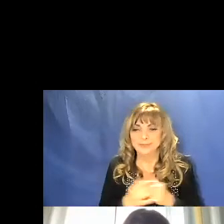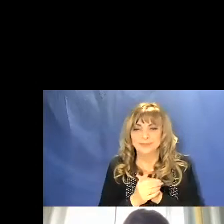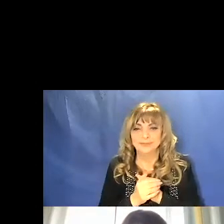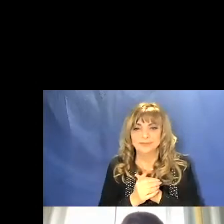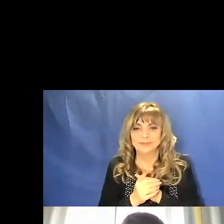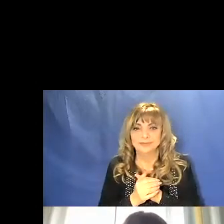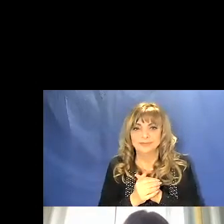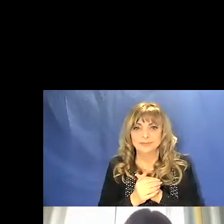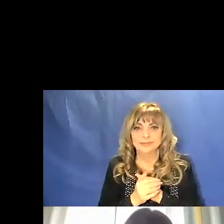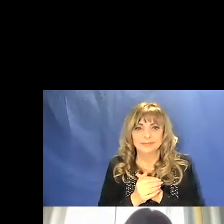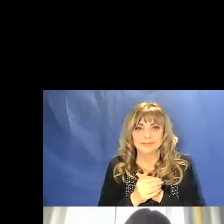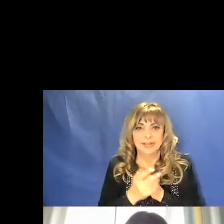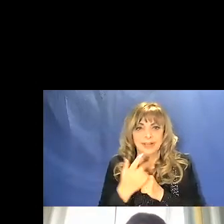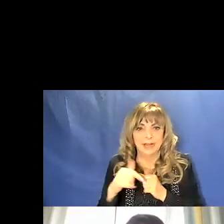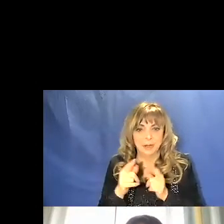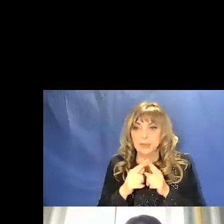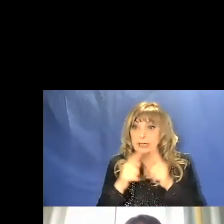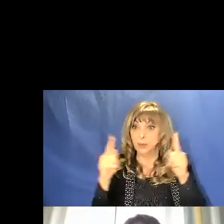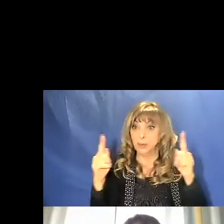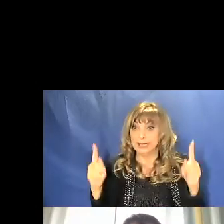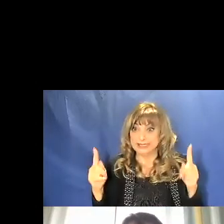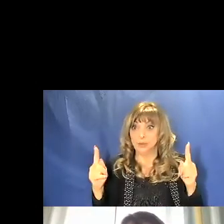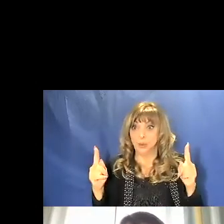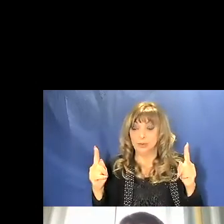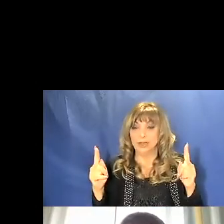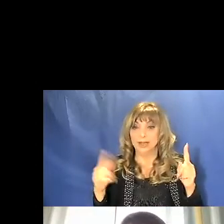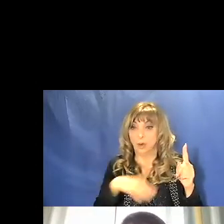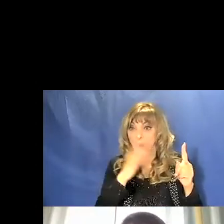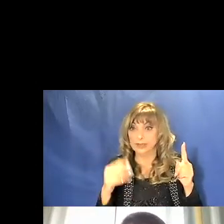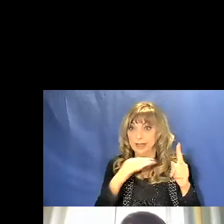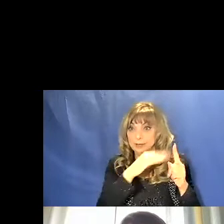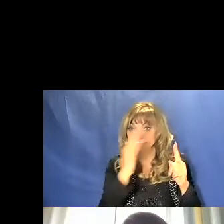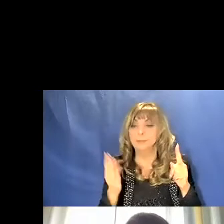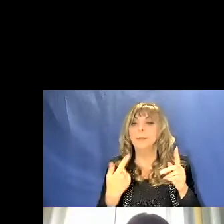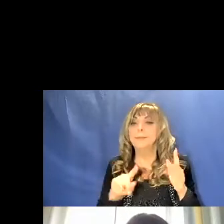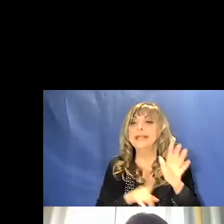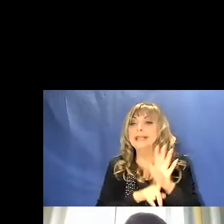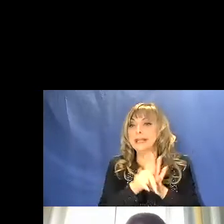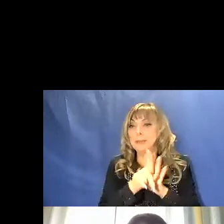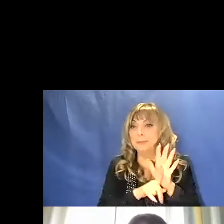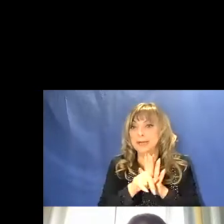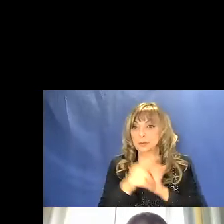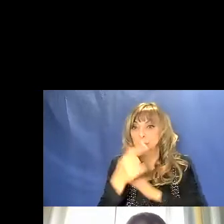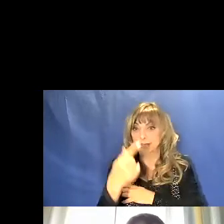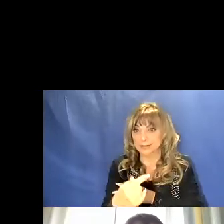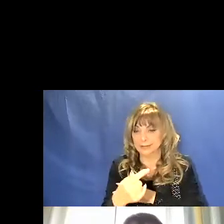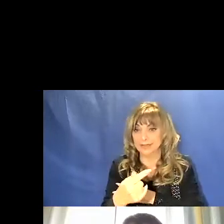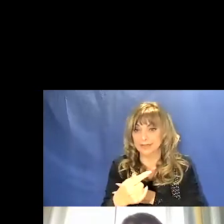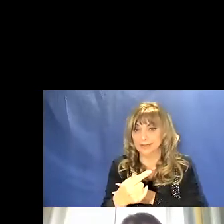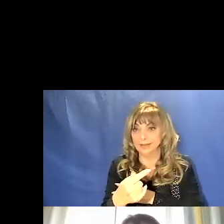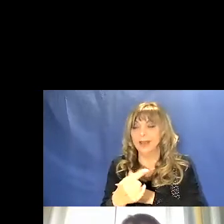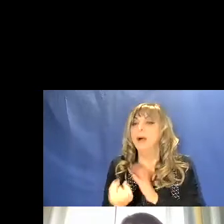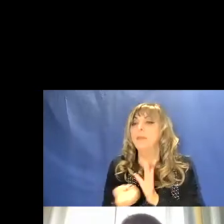lambda, che è la nostra lunghezza d'onda, per la temperatura T è un